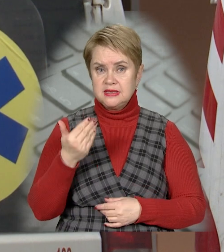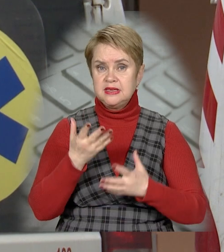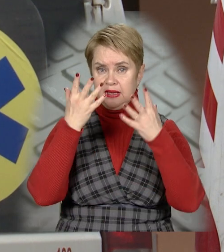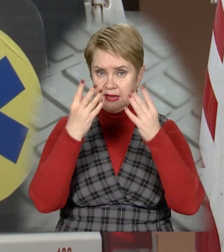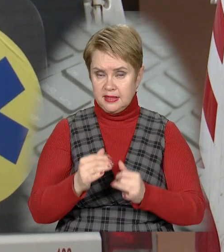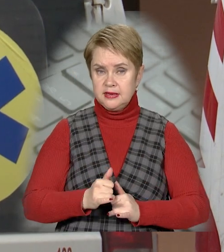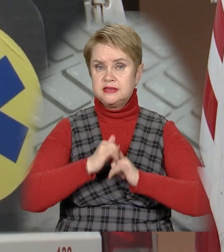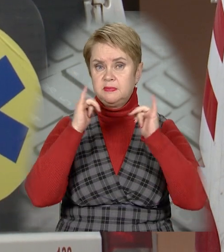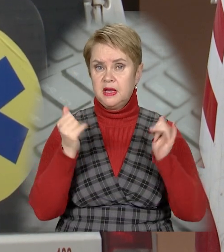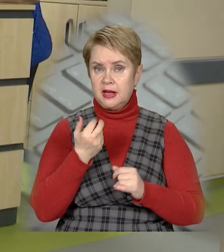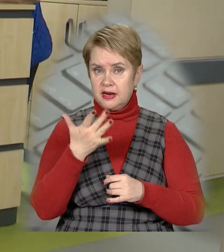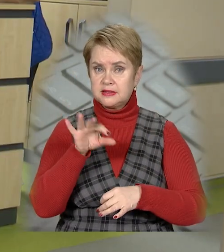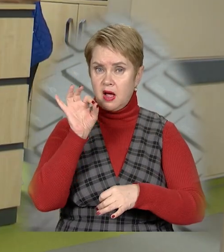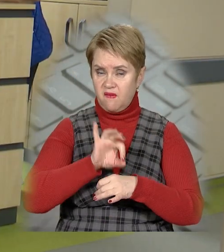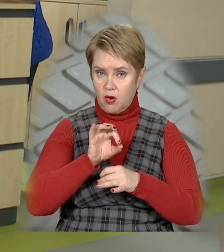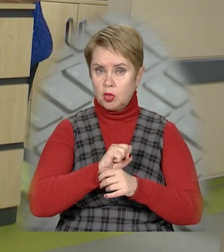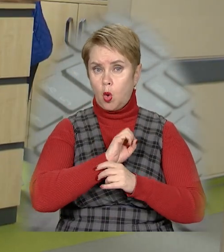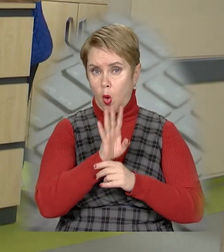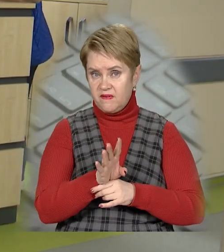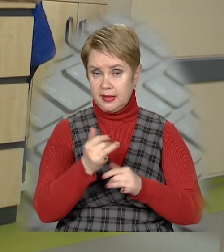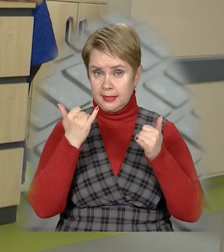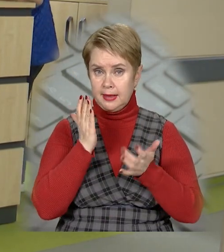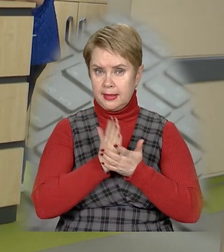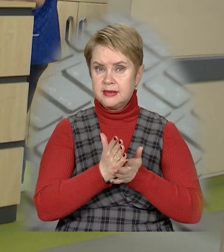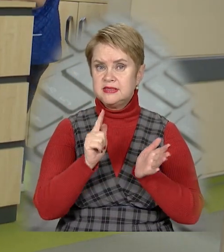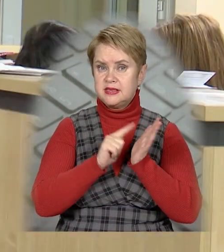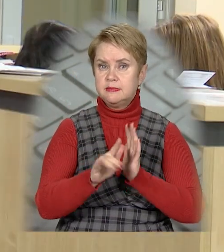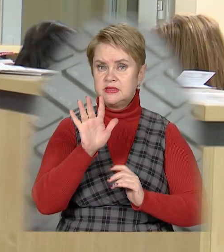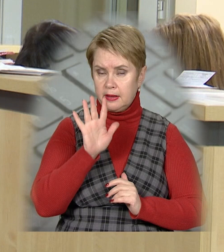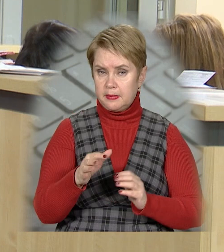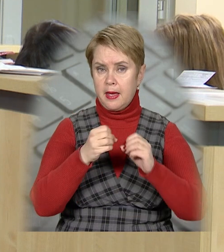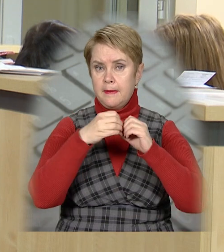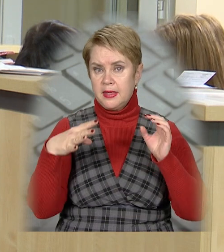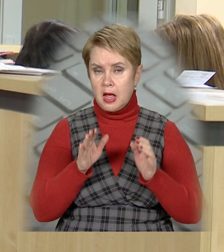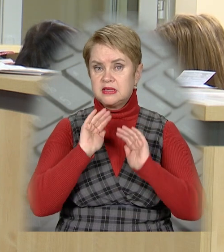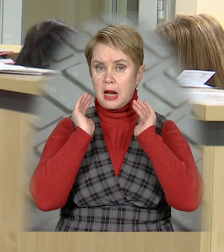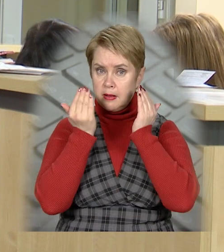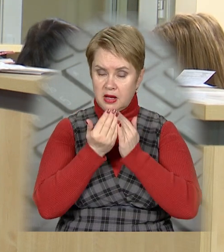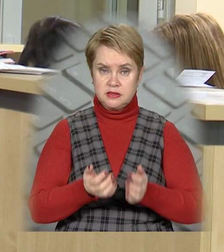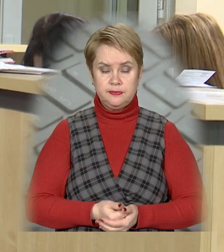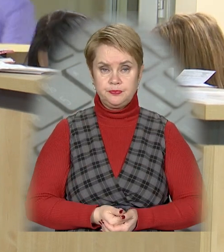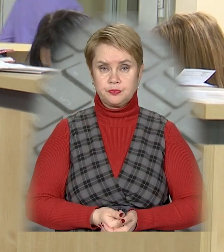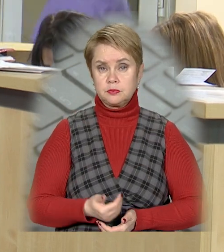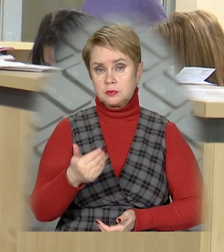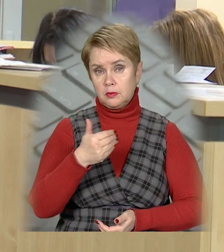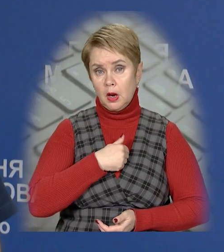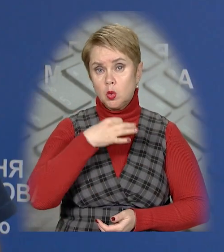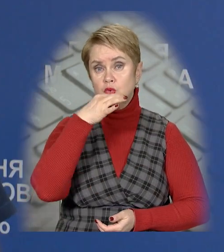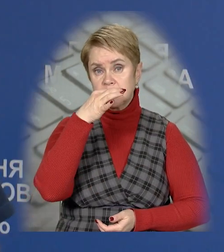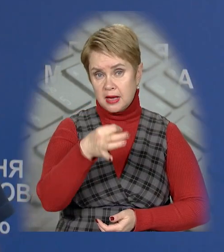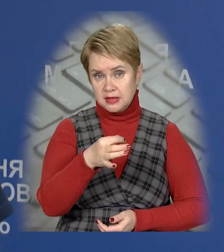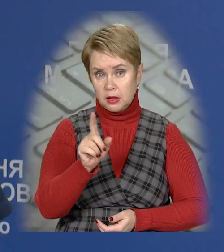за останні дні збільшилась кількість хворих на ковід. Нині їх 75, 15 у реанімації. Я хочу